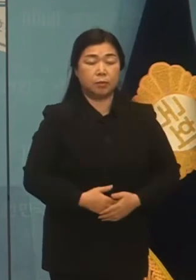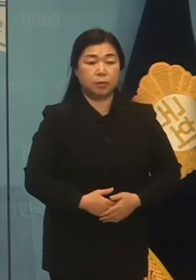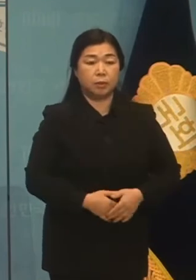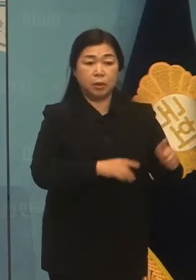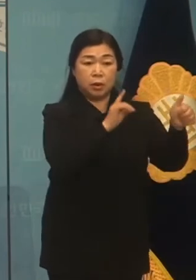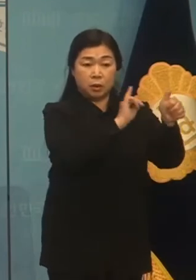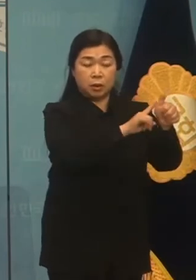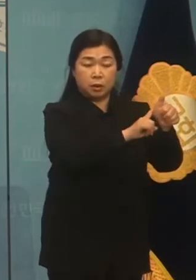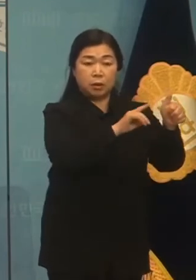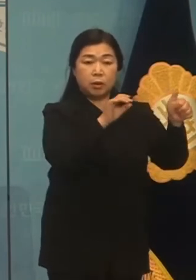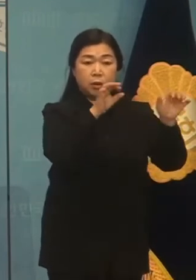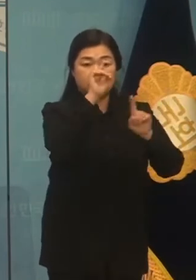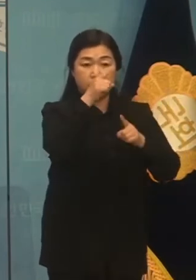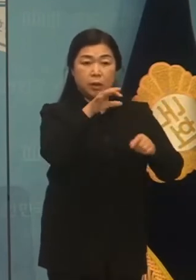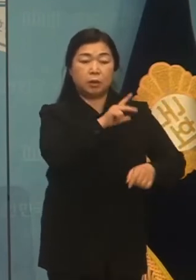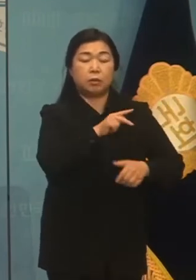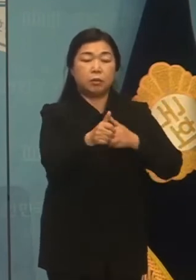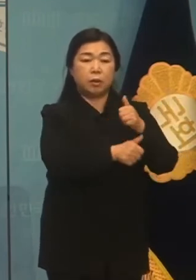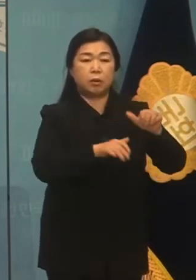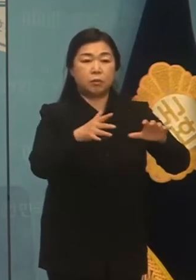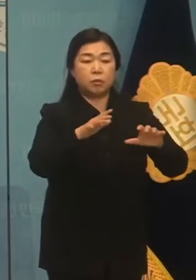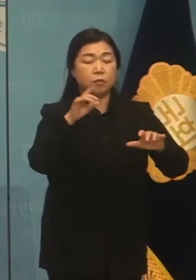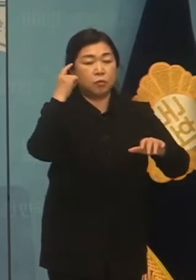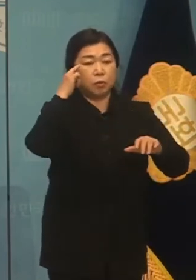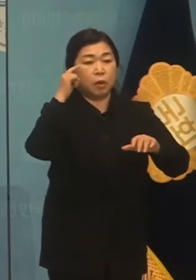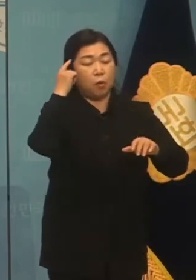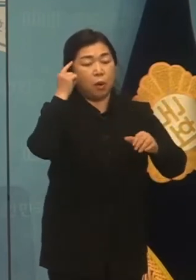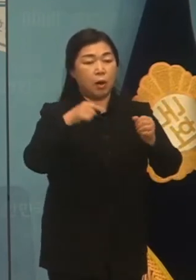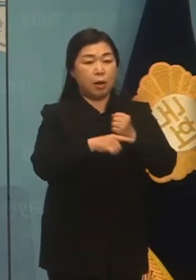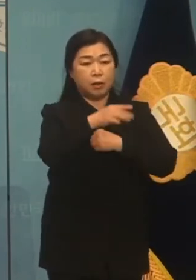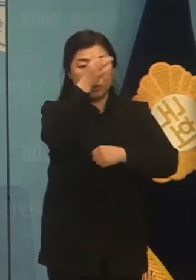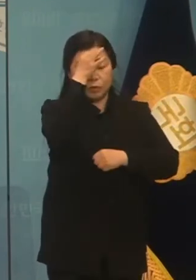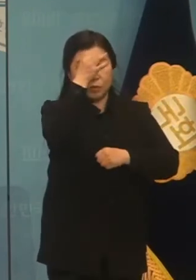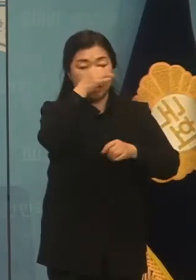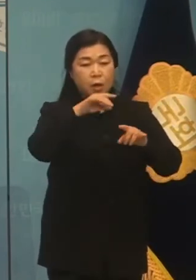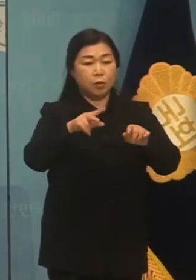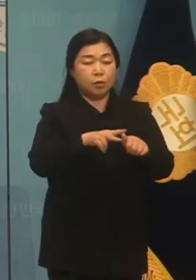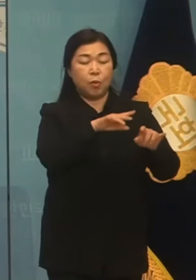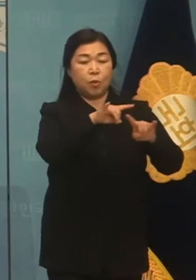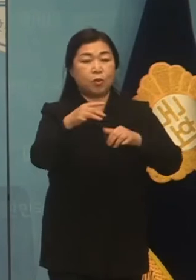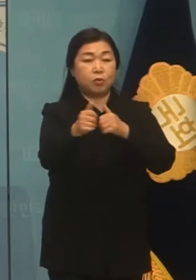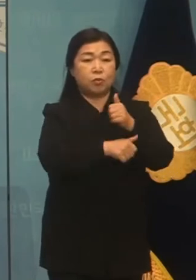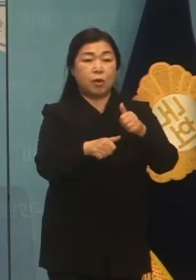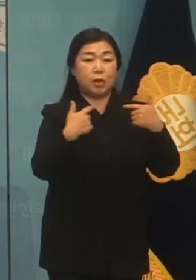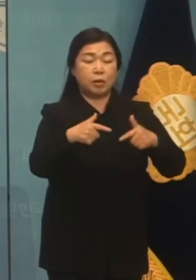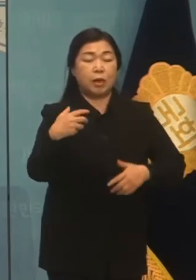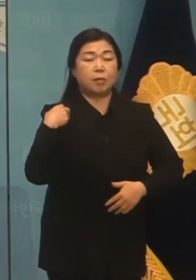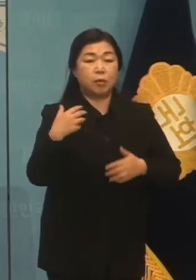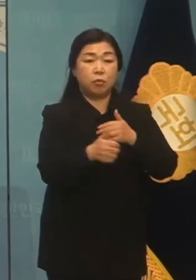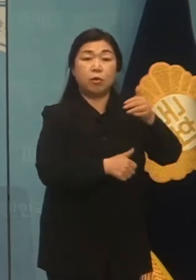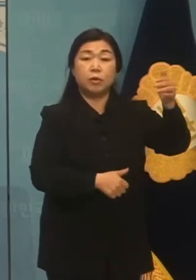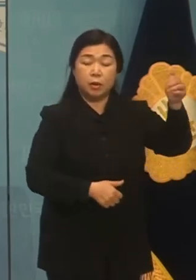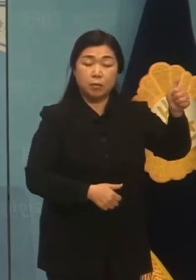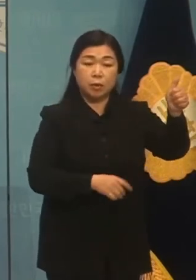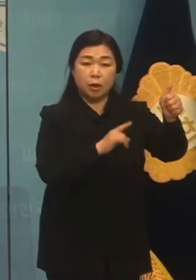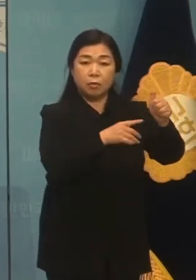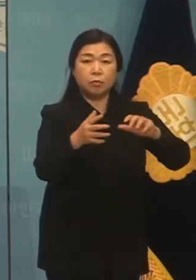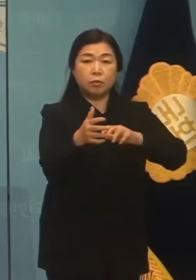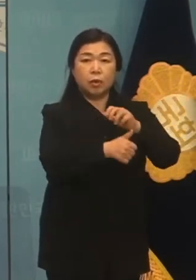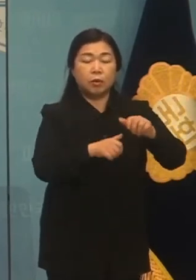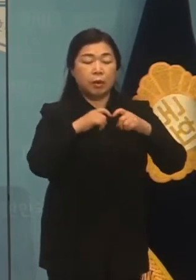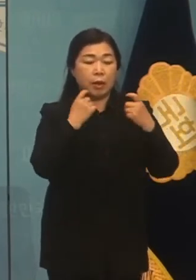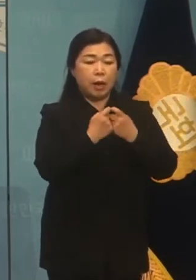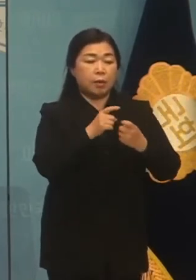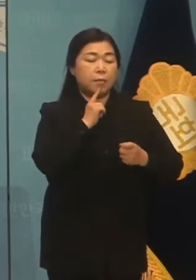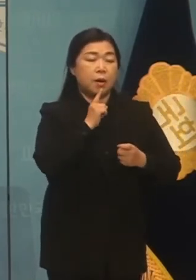이 의원은 현재 국회 과학기술정보방송통신위원회의 상임위원장입니다. 1개 의원이라고 하기에는